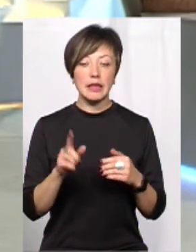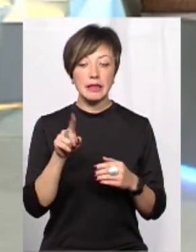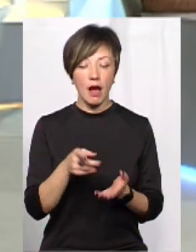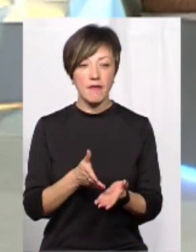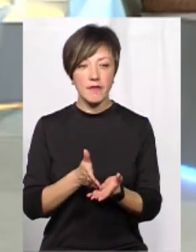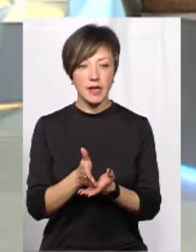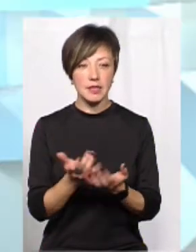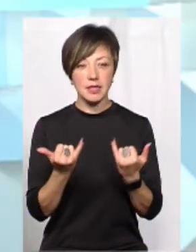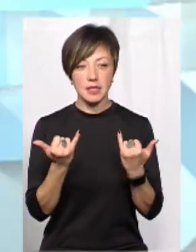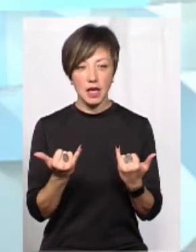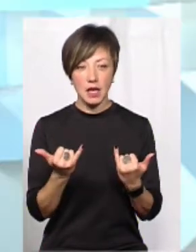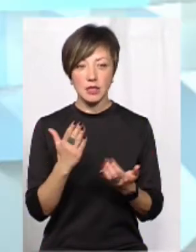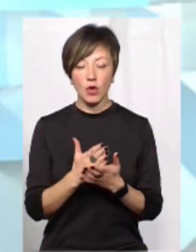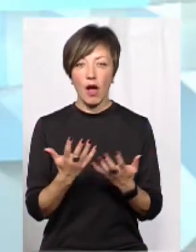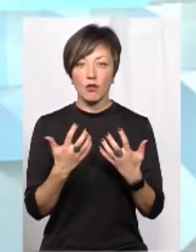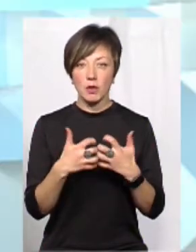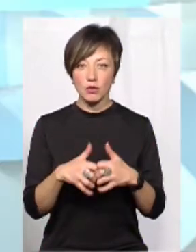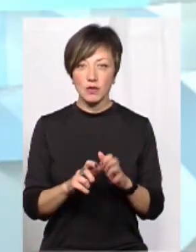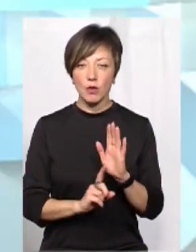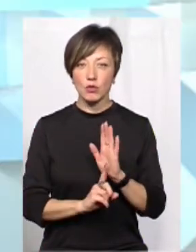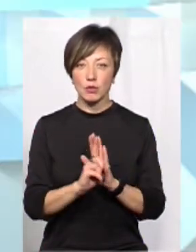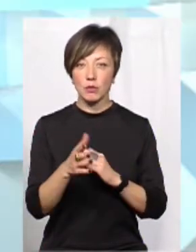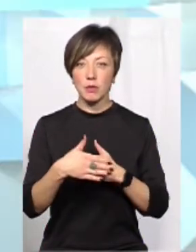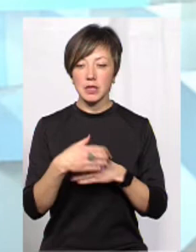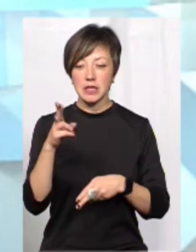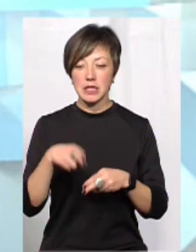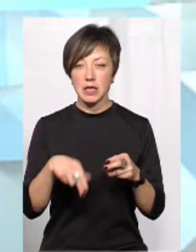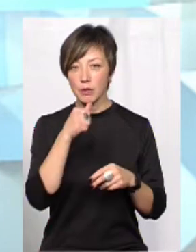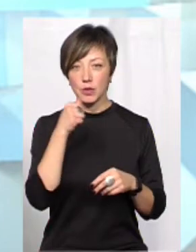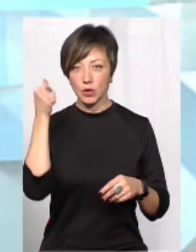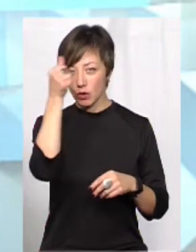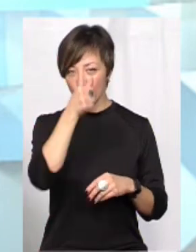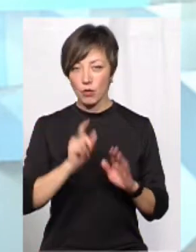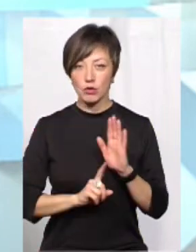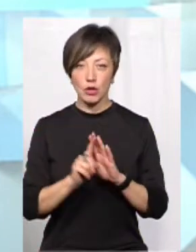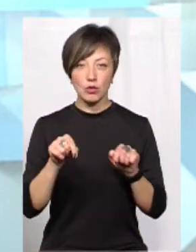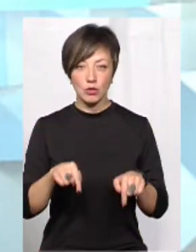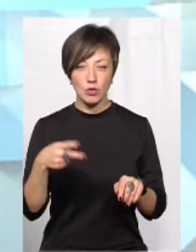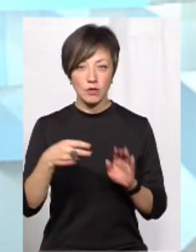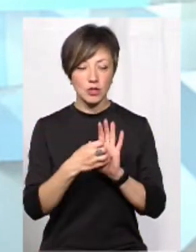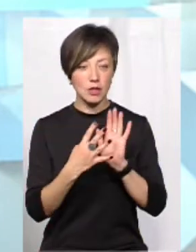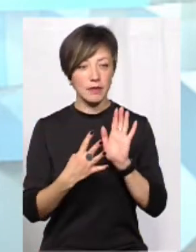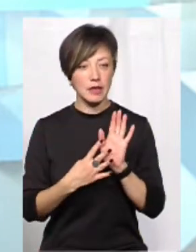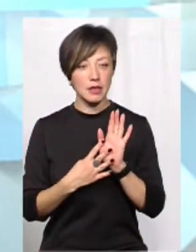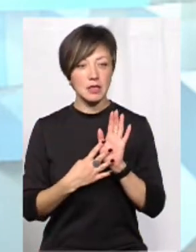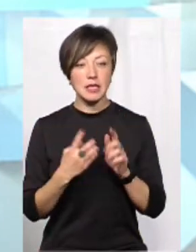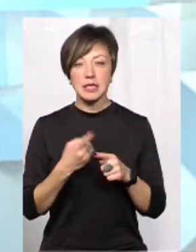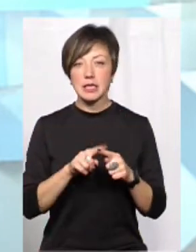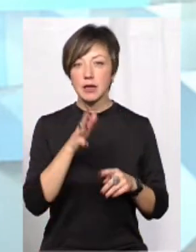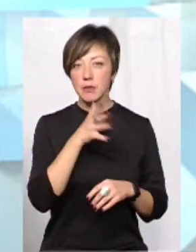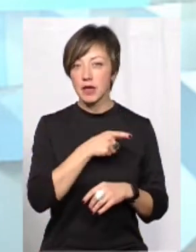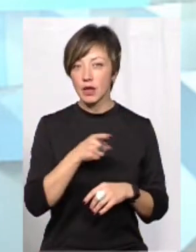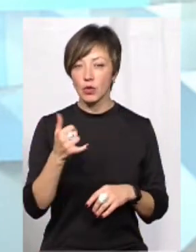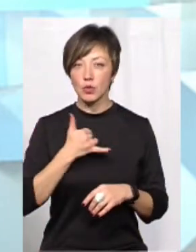та версія карти, яка зараз існує, автоматизована, вона запущена приблизно з кінця минулого року, початку цього року, 2019-го. За цей